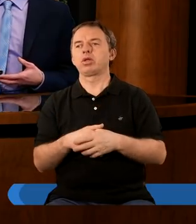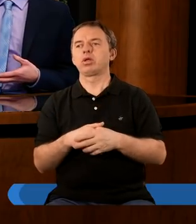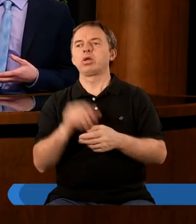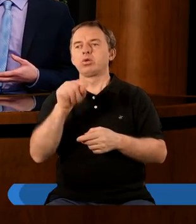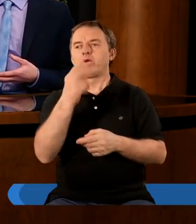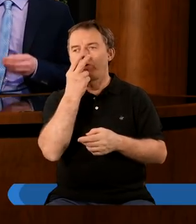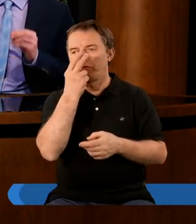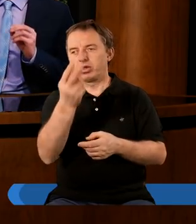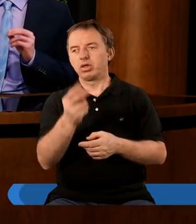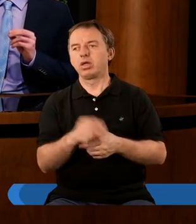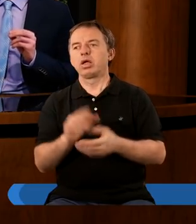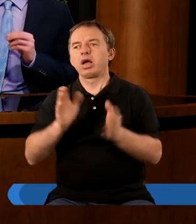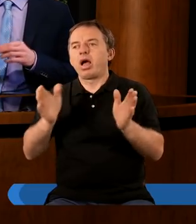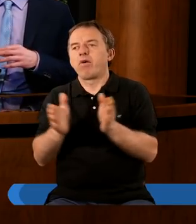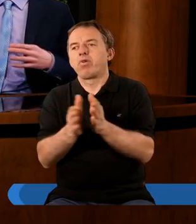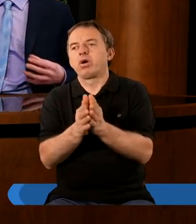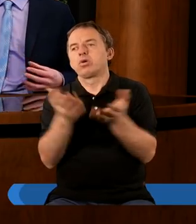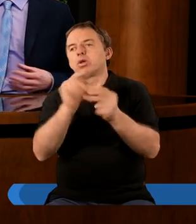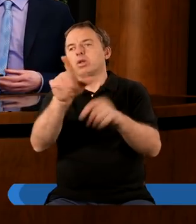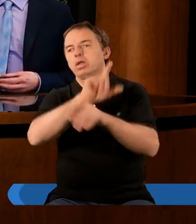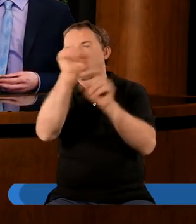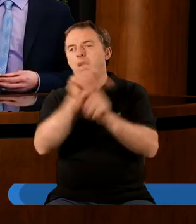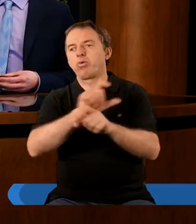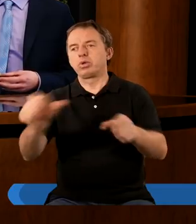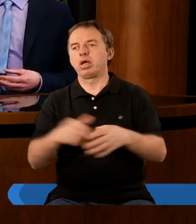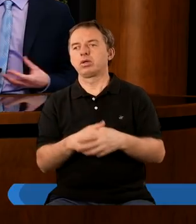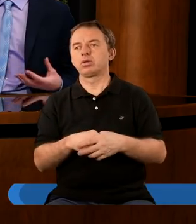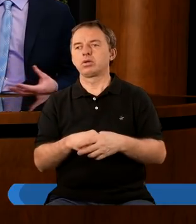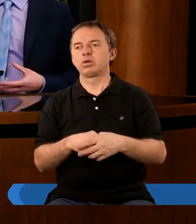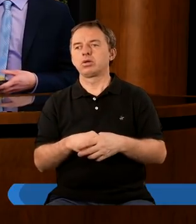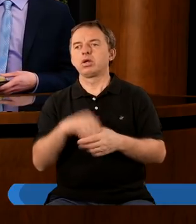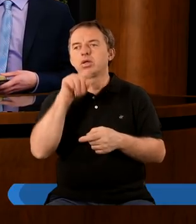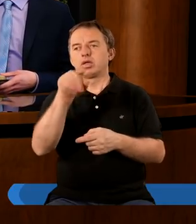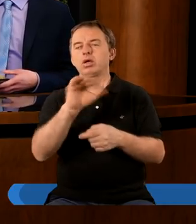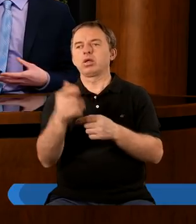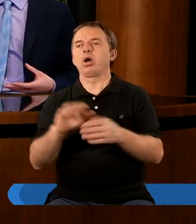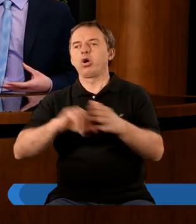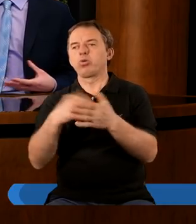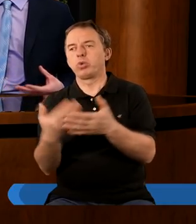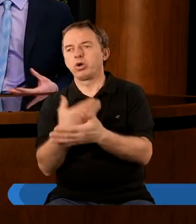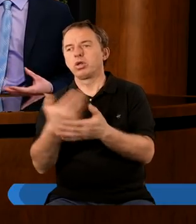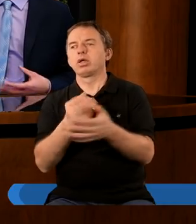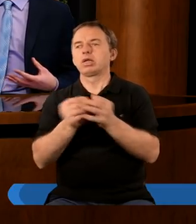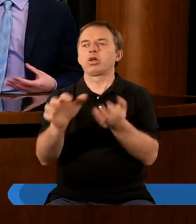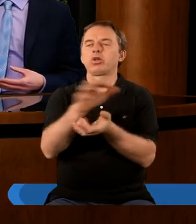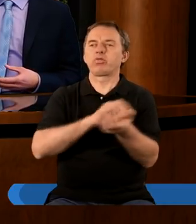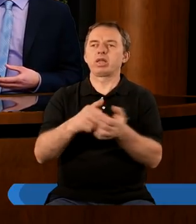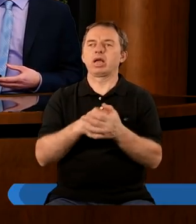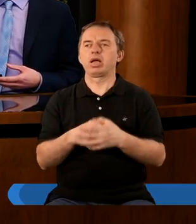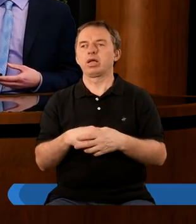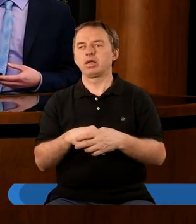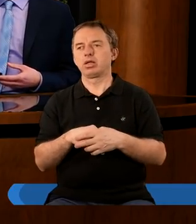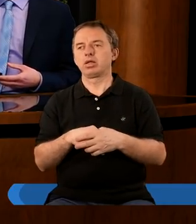także tutaj widzimy po prostu skrawek tego, co dzieje się tam przez cały czas, od tego jak, od początku na pewno historii świata, ale też